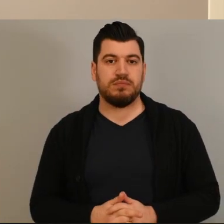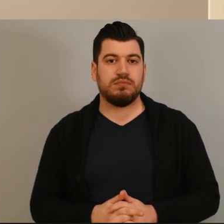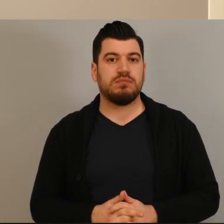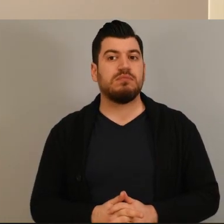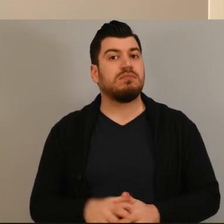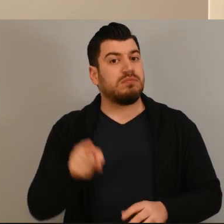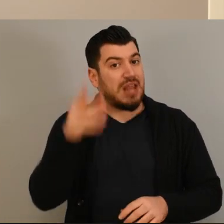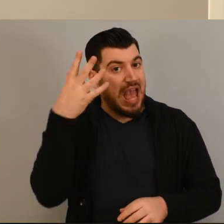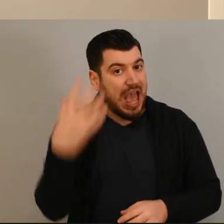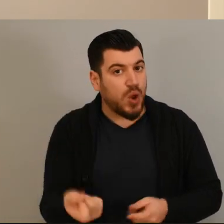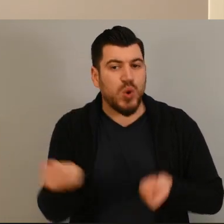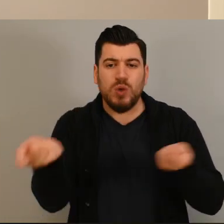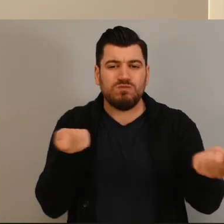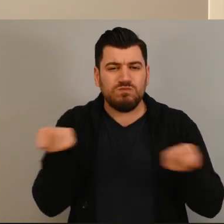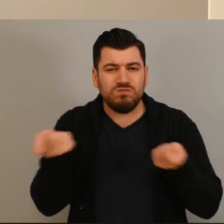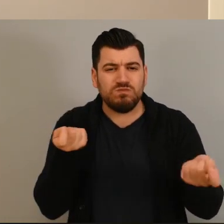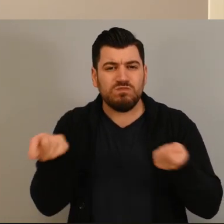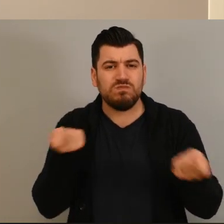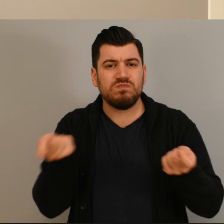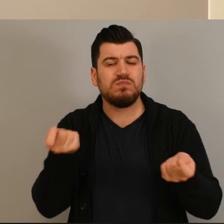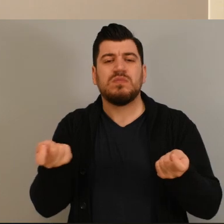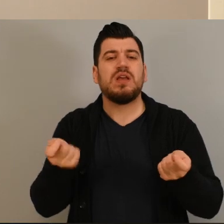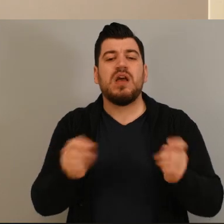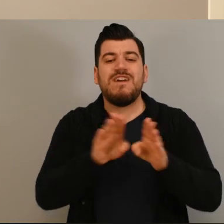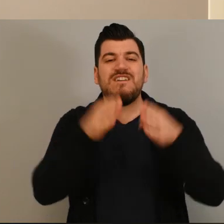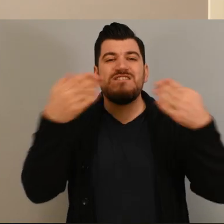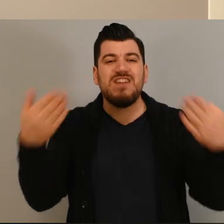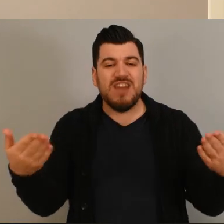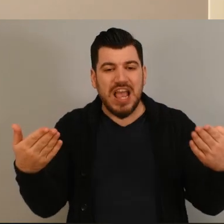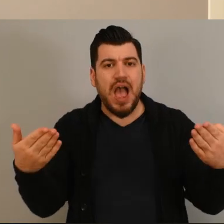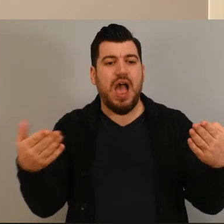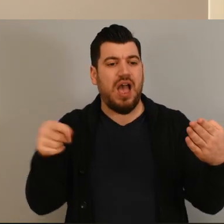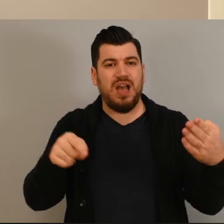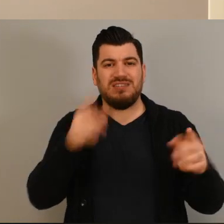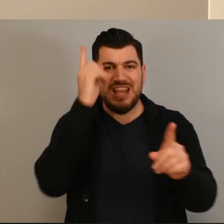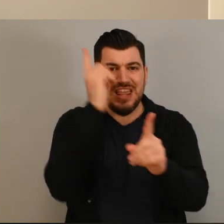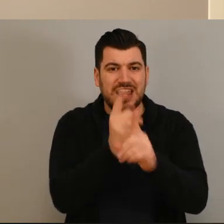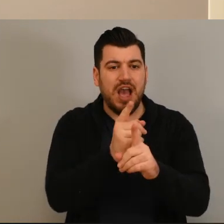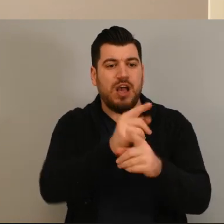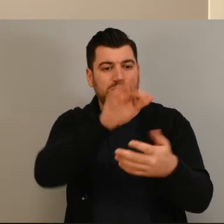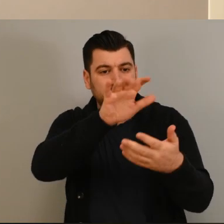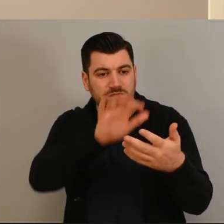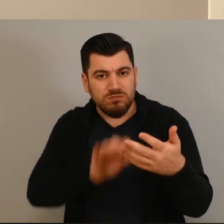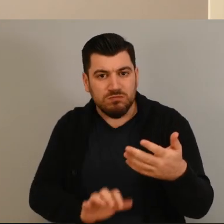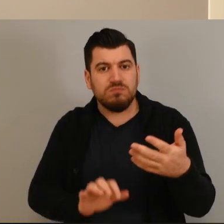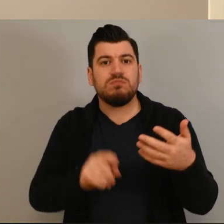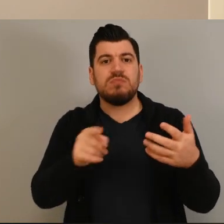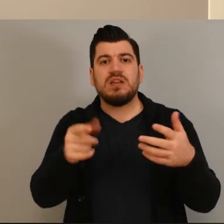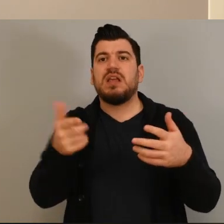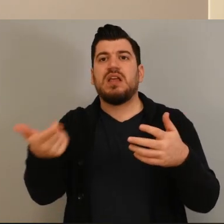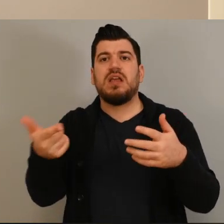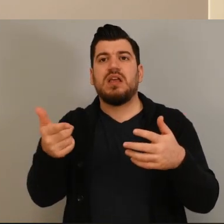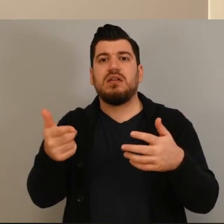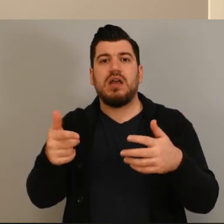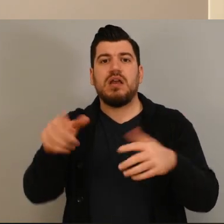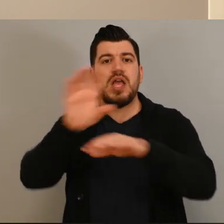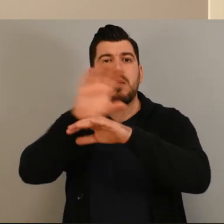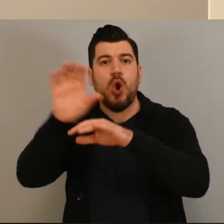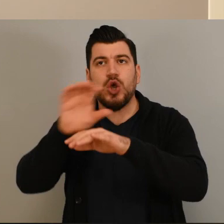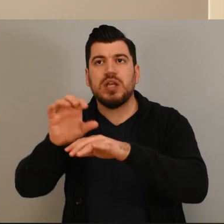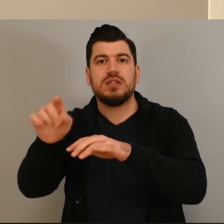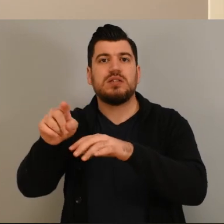των μαθημάτων, με οργανωμένη παροχή προσβάσιμων συγγραμμάτων σπουδών σε φοιτητές